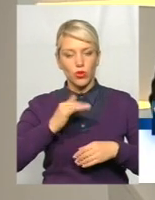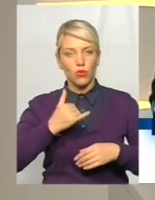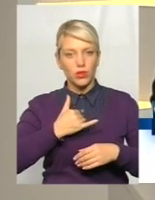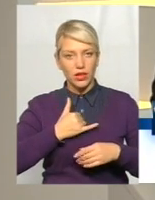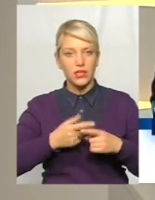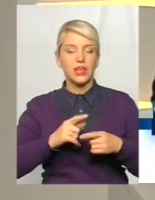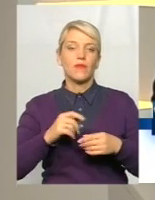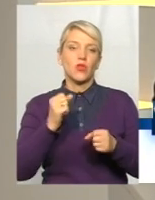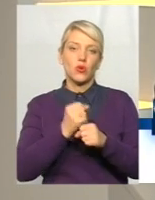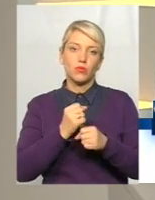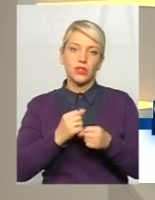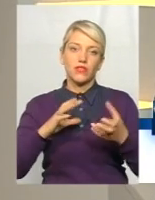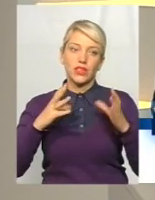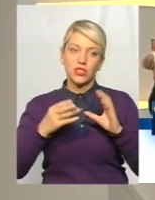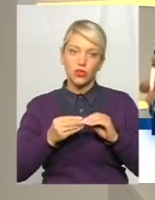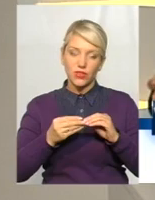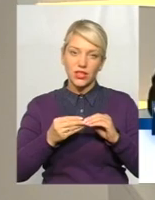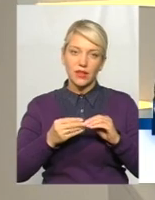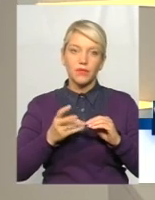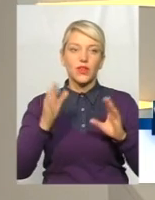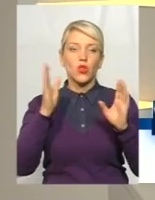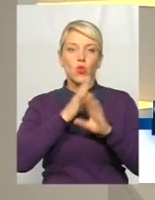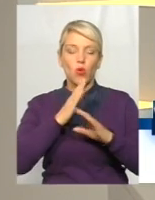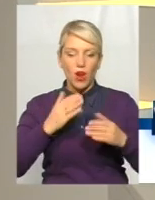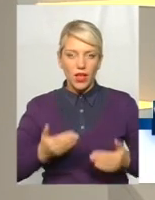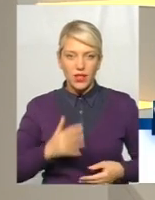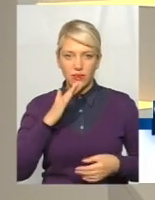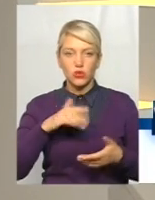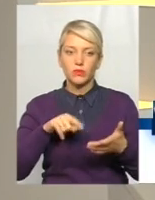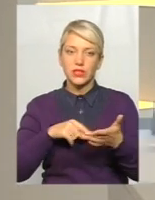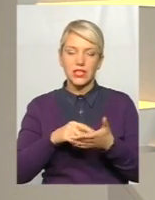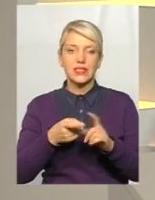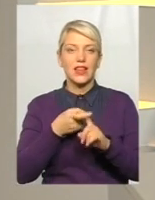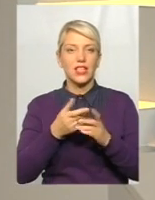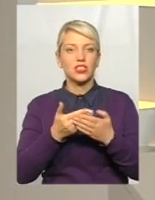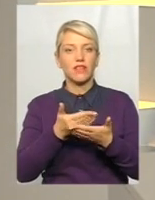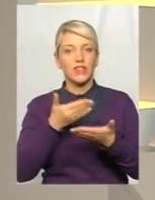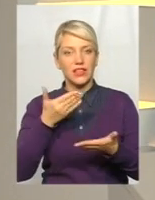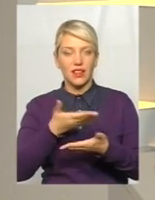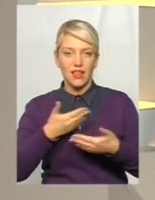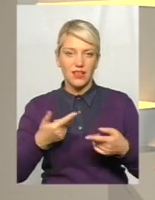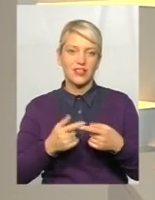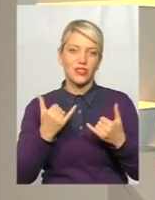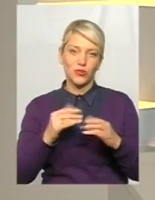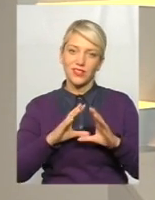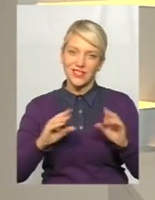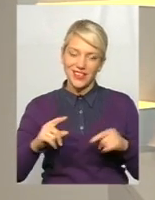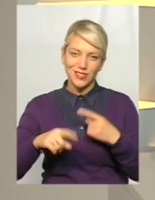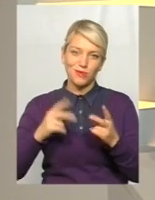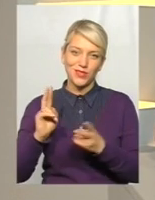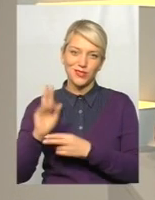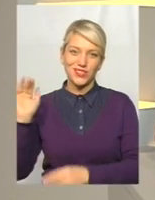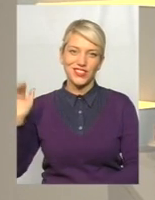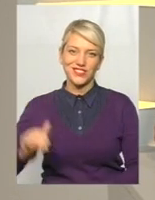Робіть висновки. Доля нашого міста залежить також і від нас. А на сьогодні це все. До наступних зустрічей.